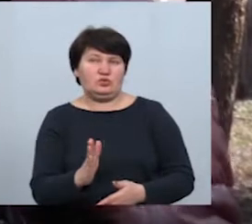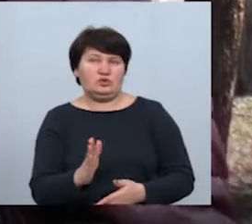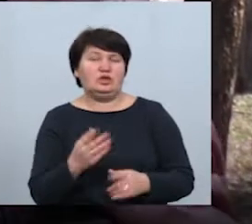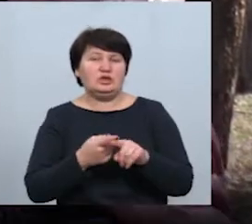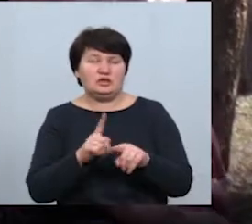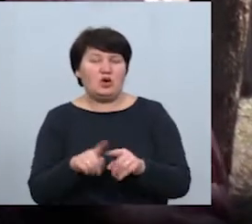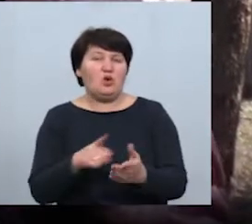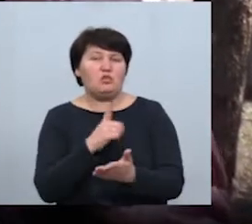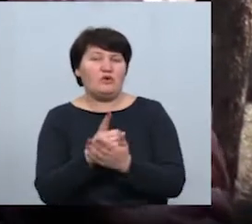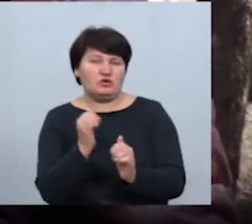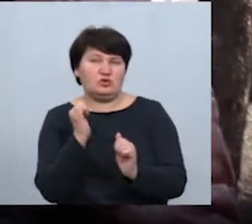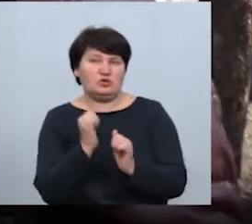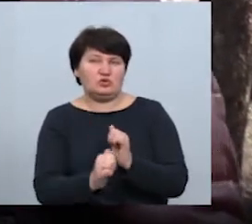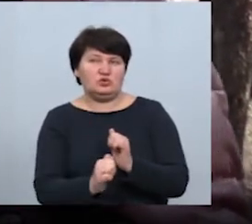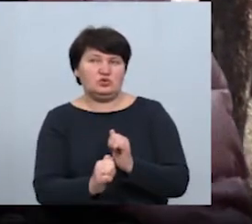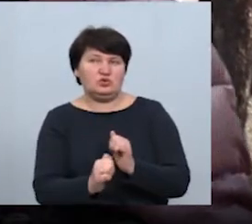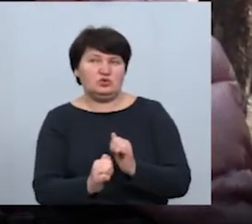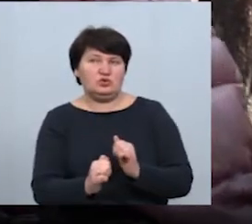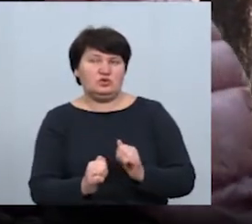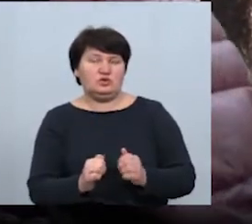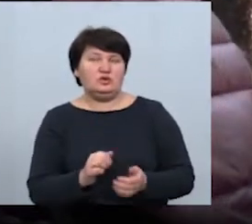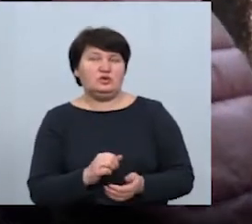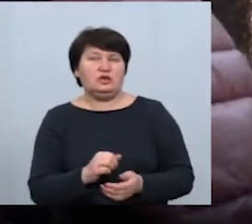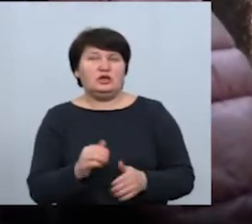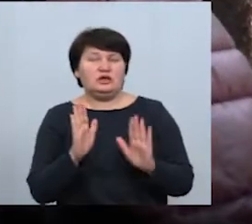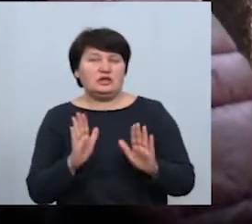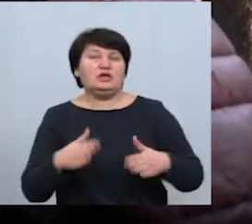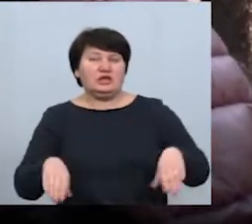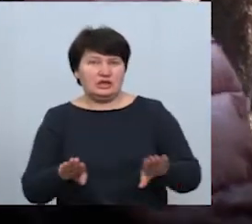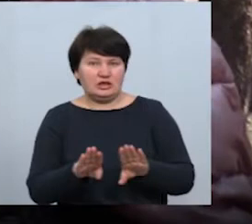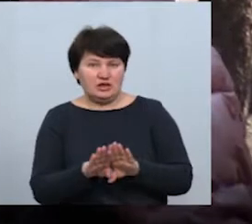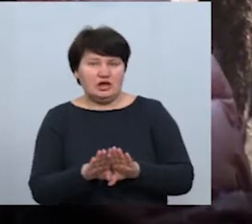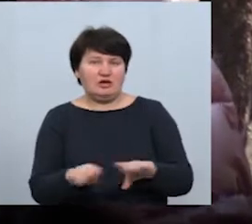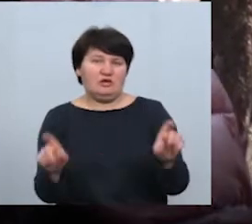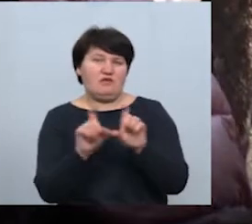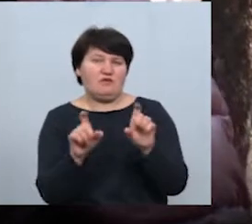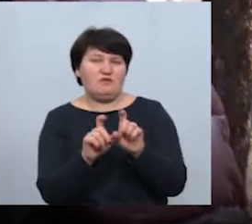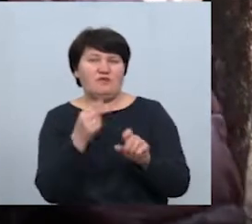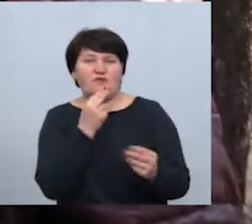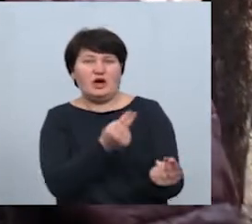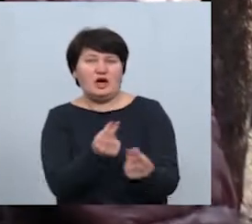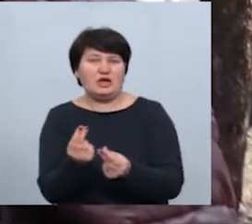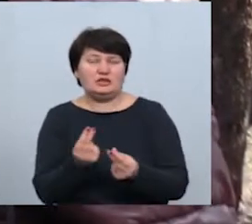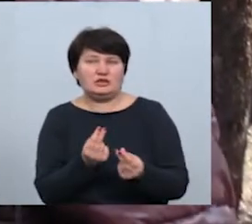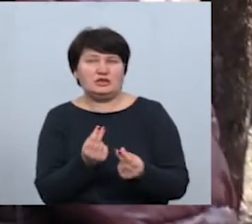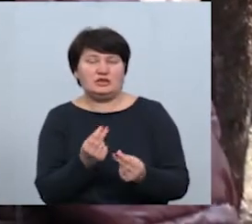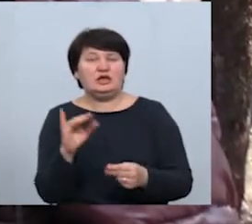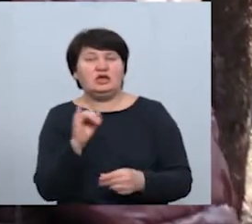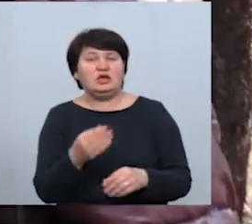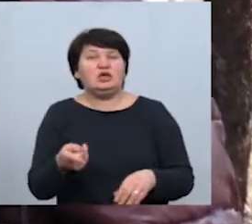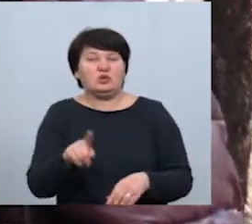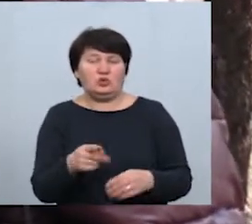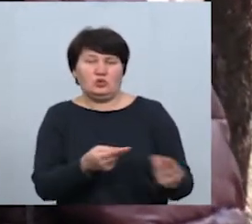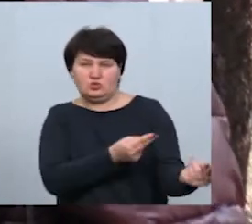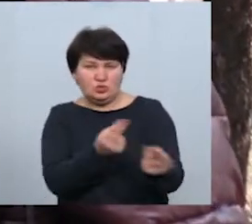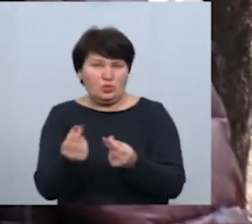Не виходить. Рідко виходить. Тільки так. Магазин і то. Перед скупилася,